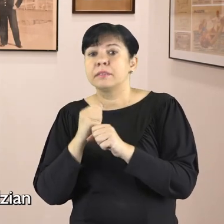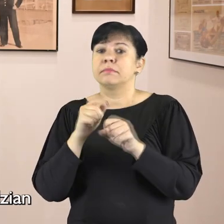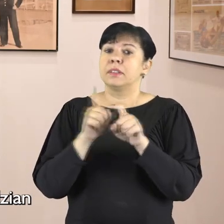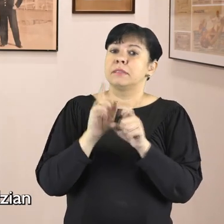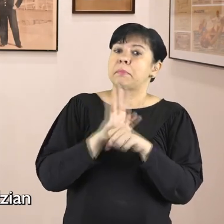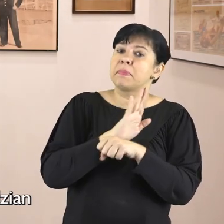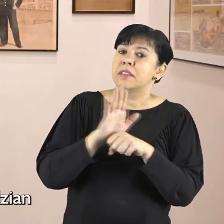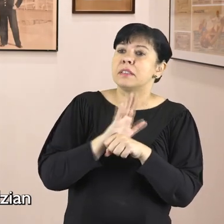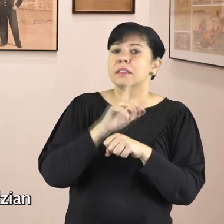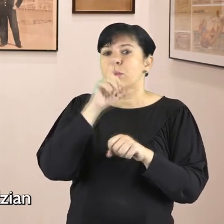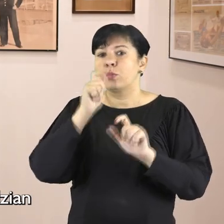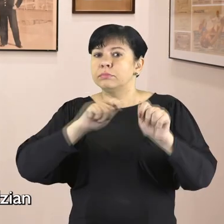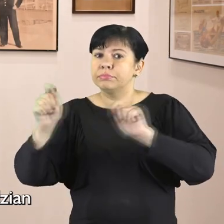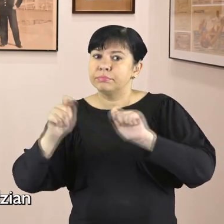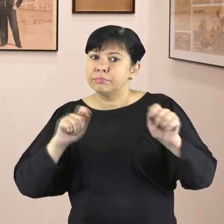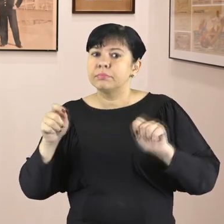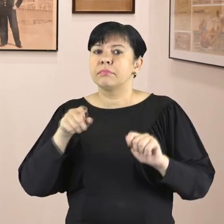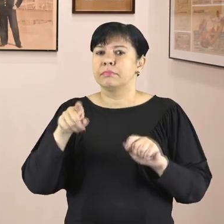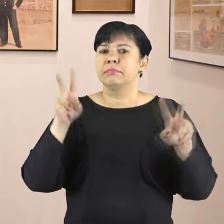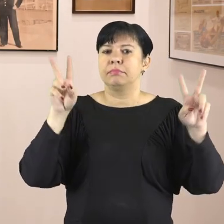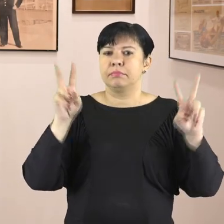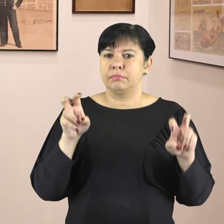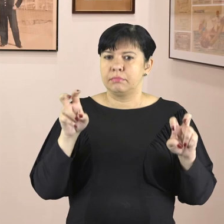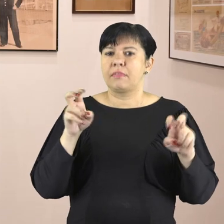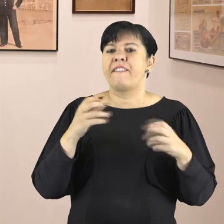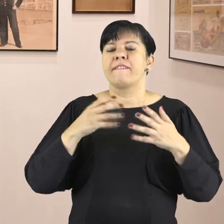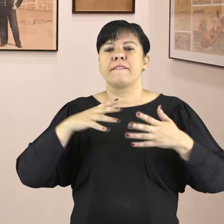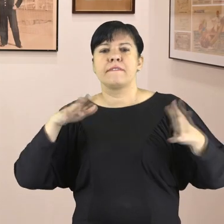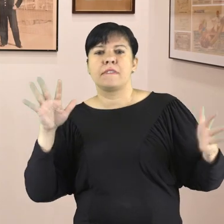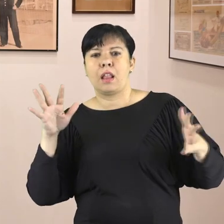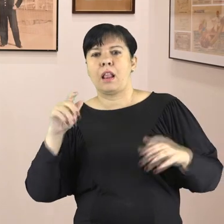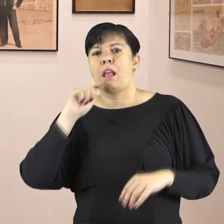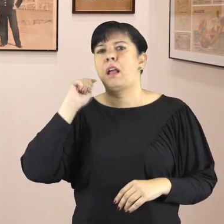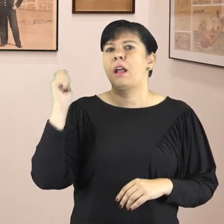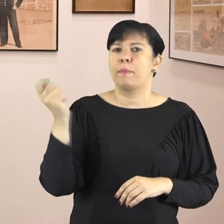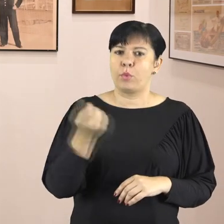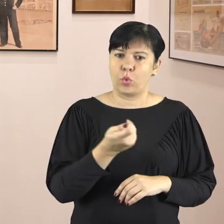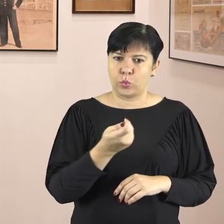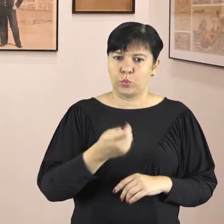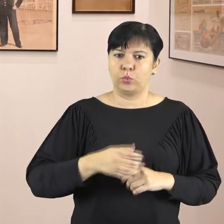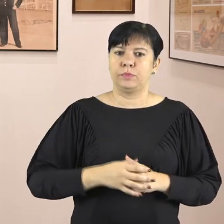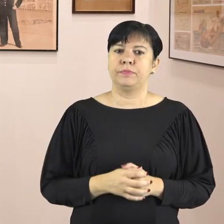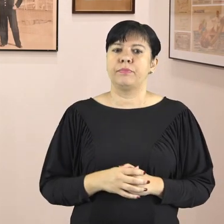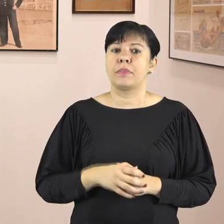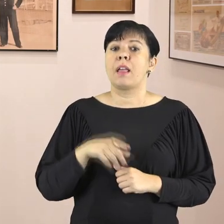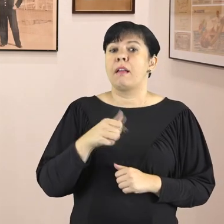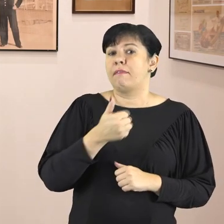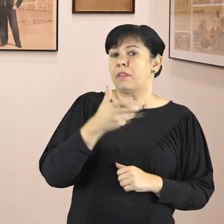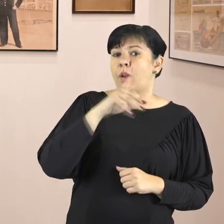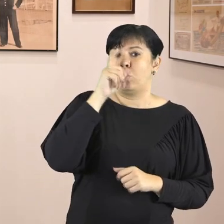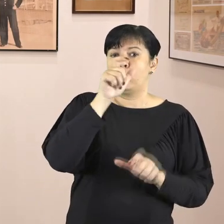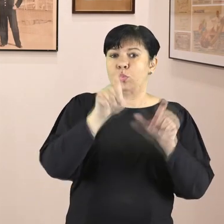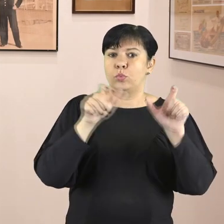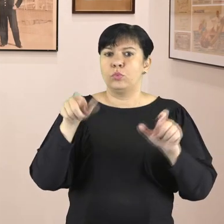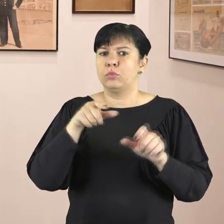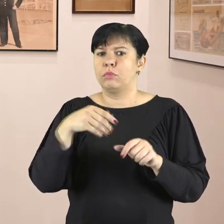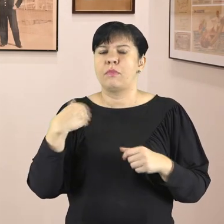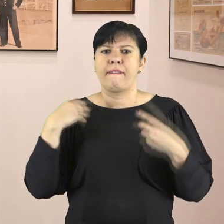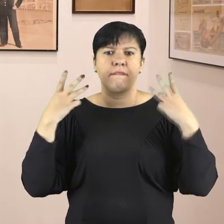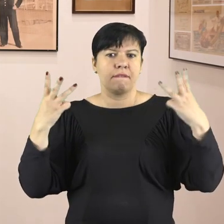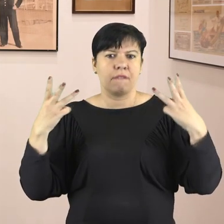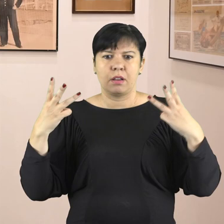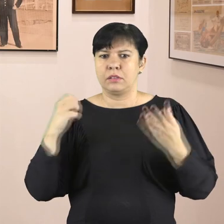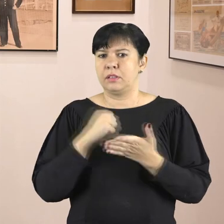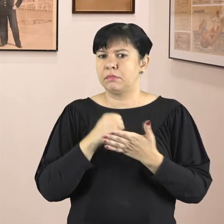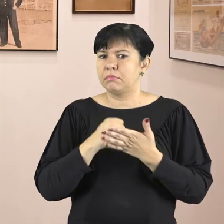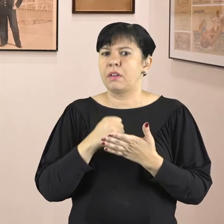pracy, wyjazdy biznesowe Łodzian prezentujemy w części zatytułowanej Wielka Podróż. Dla wielu Łodzian